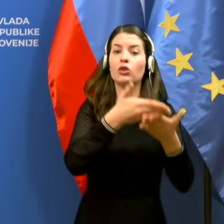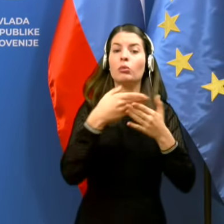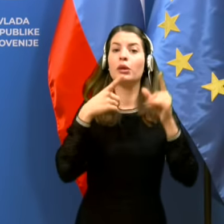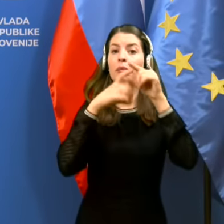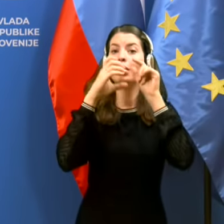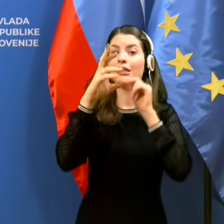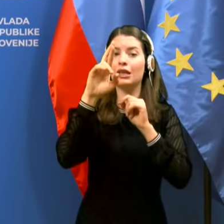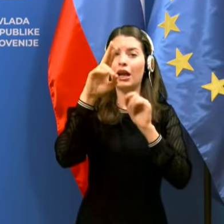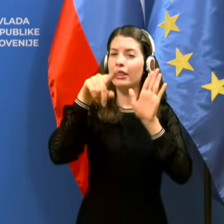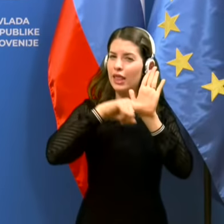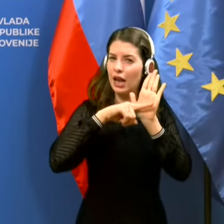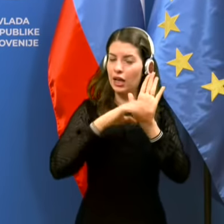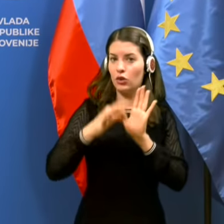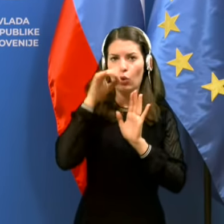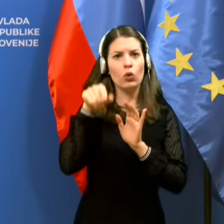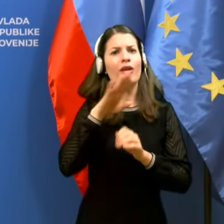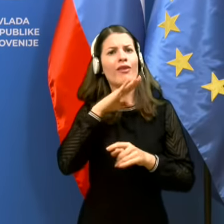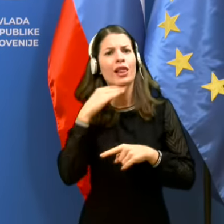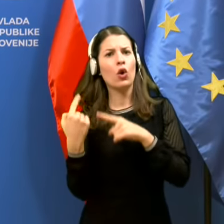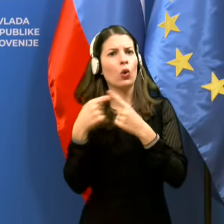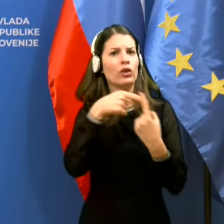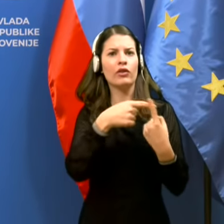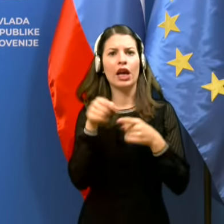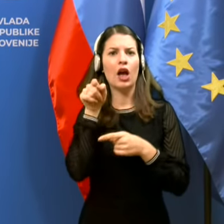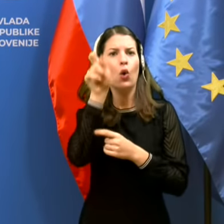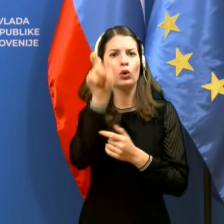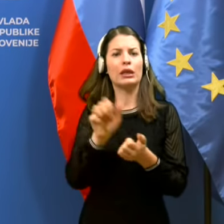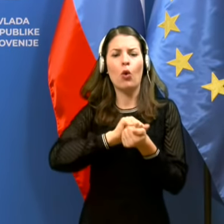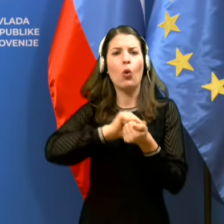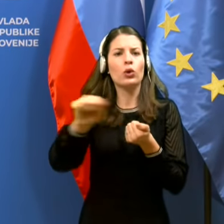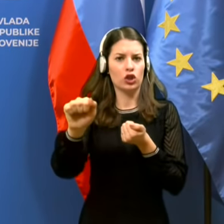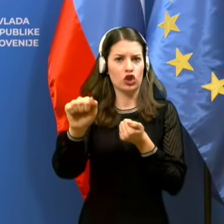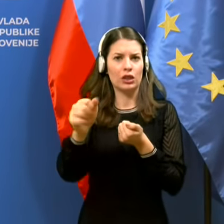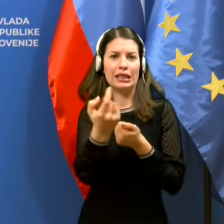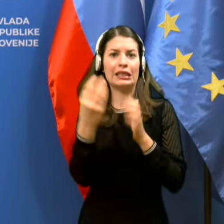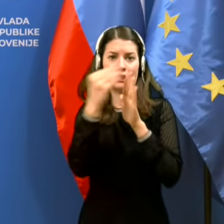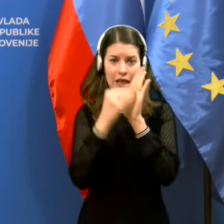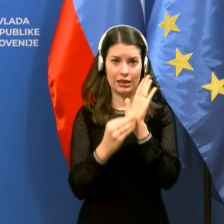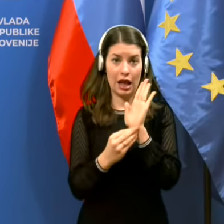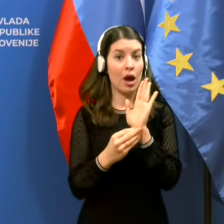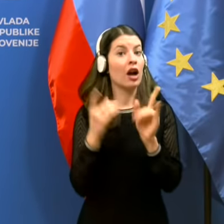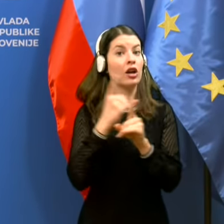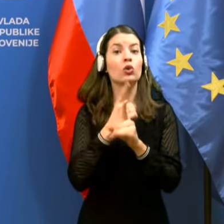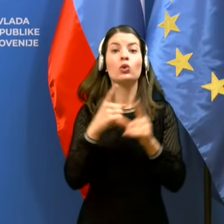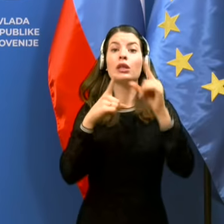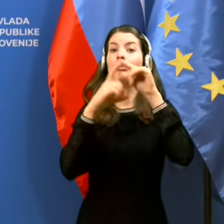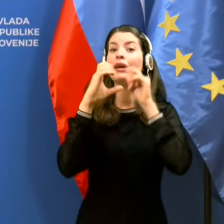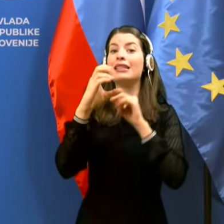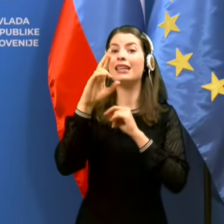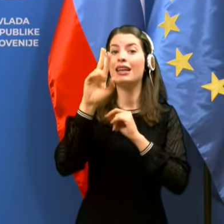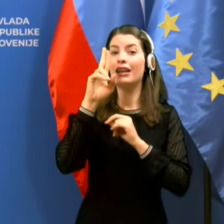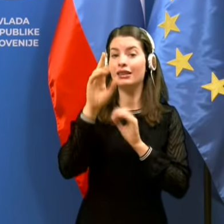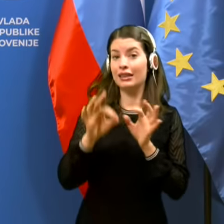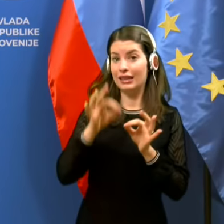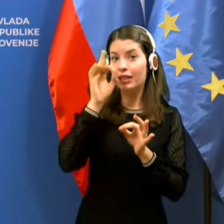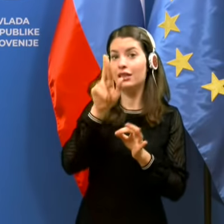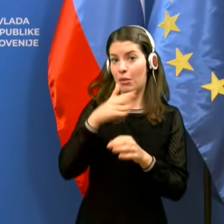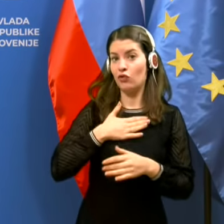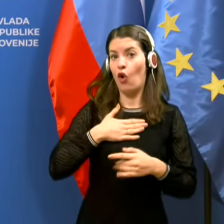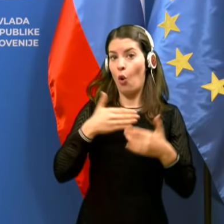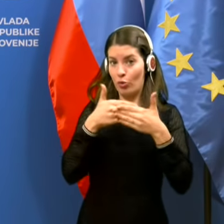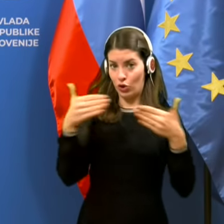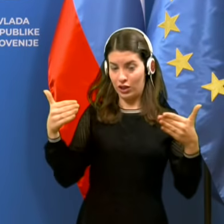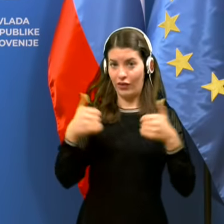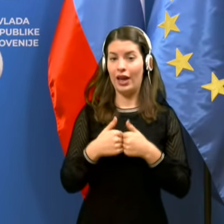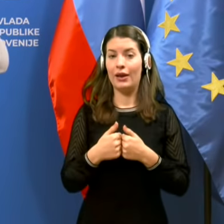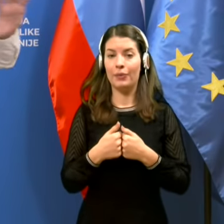To je veliko tveganje tako sebo a priori črtati iz seznama, ker tudi PCR test ima svoje omejitve. Da sigurno na NJZ ali pa na nelezljivih